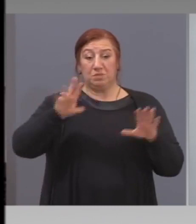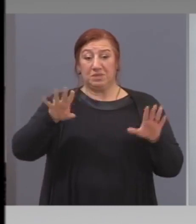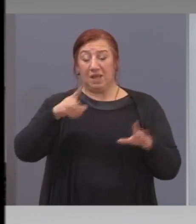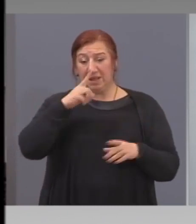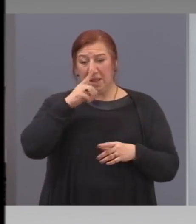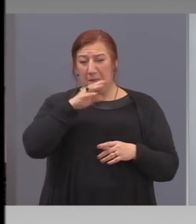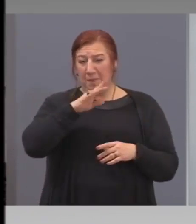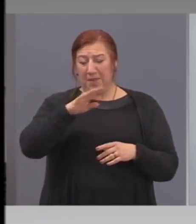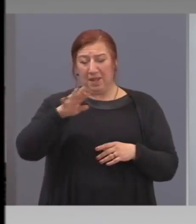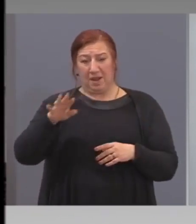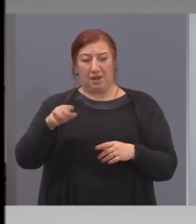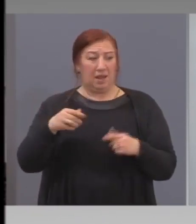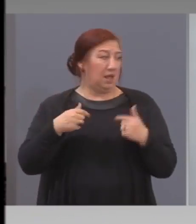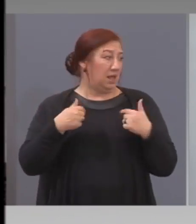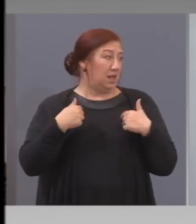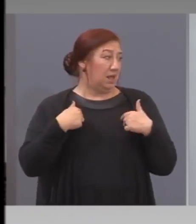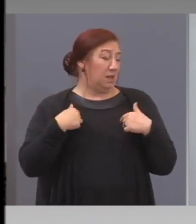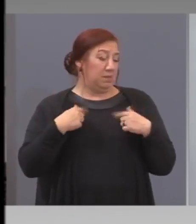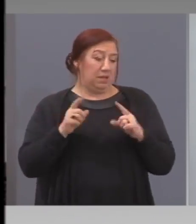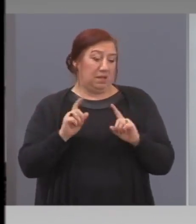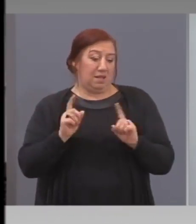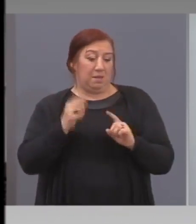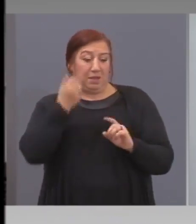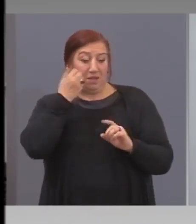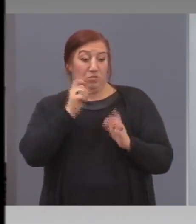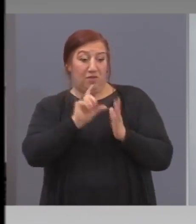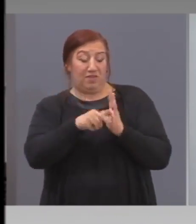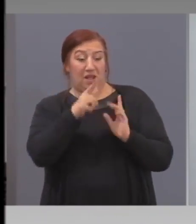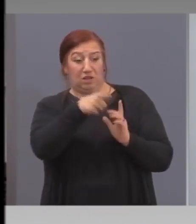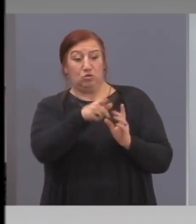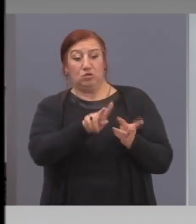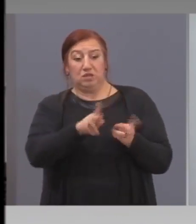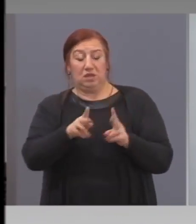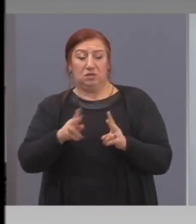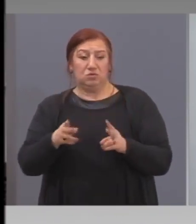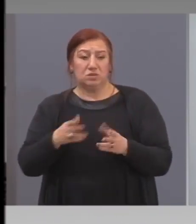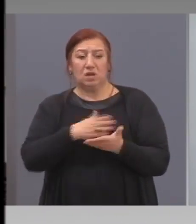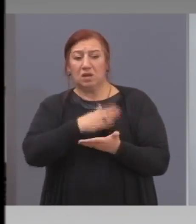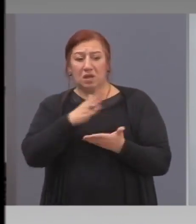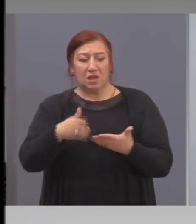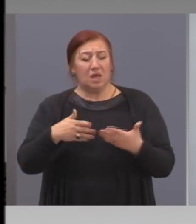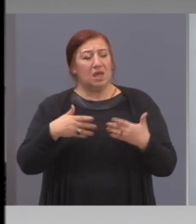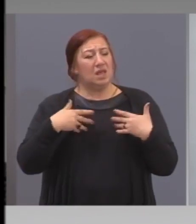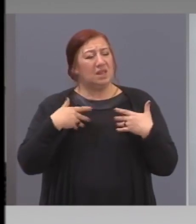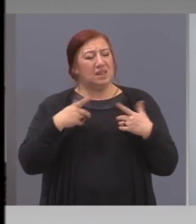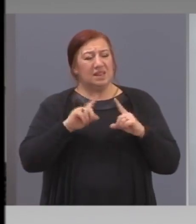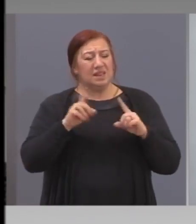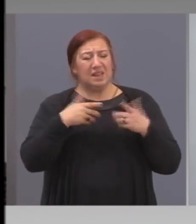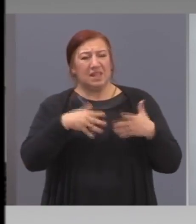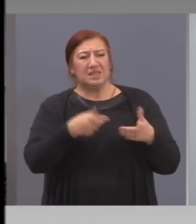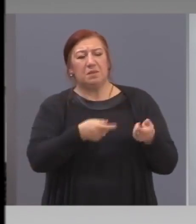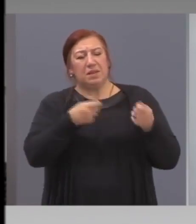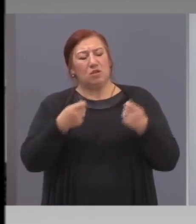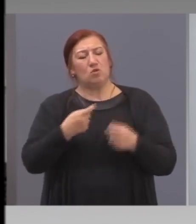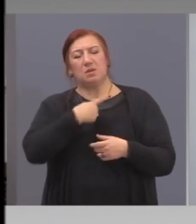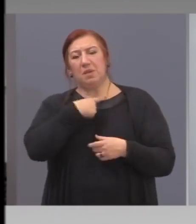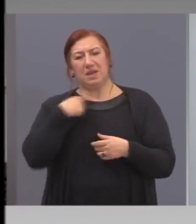нямаме достъп до този ресурс, които до сега говорехме. Не искаме да носиме рисковете на еврозоната.